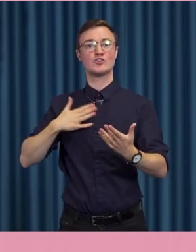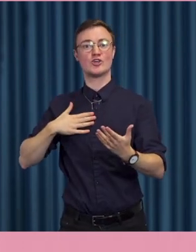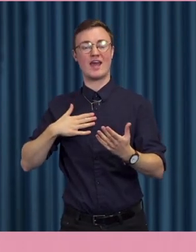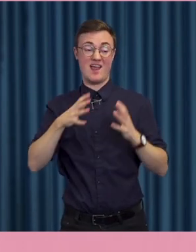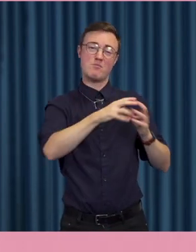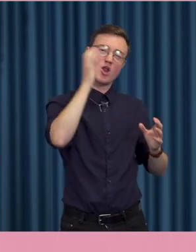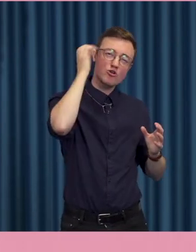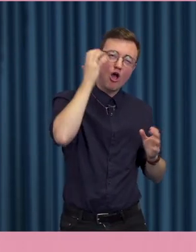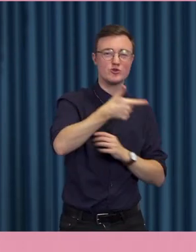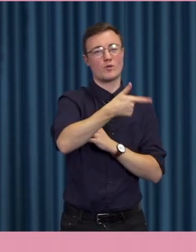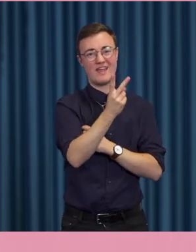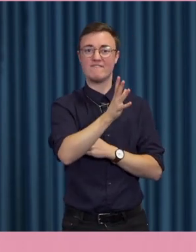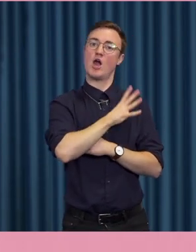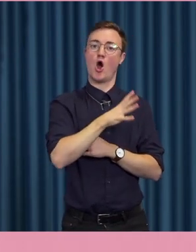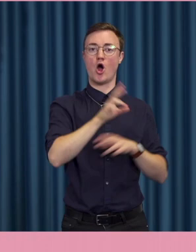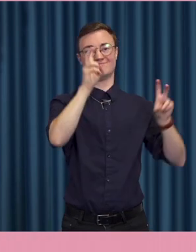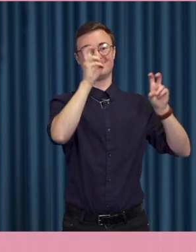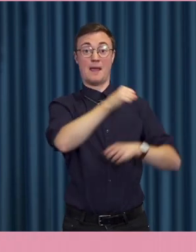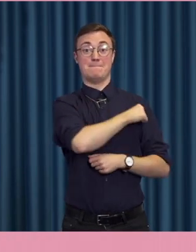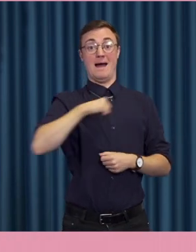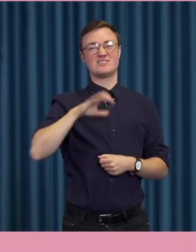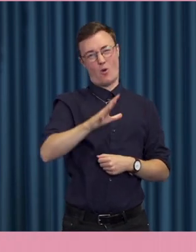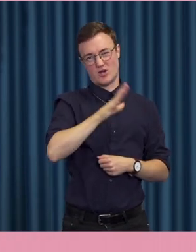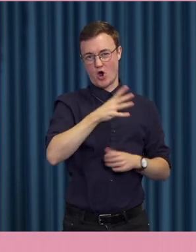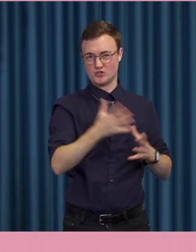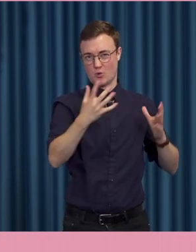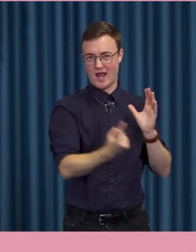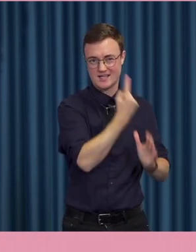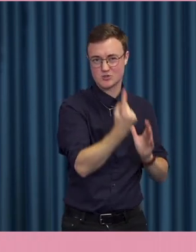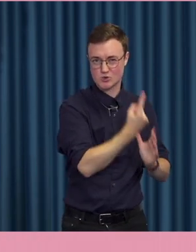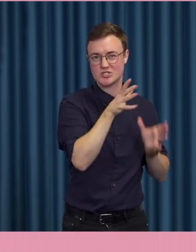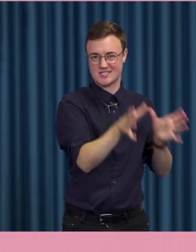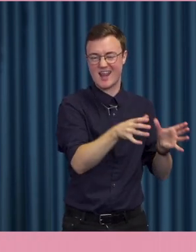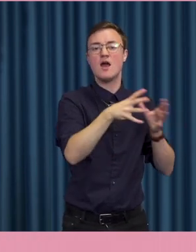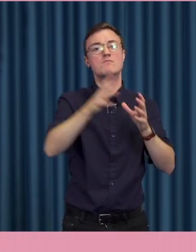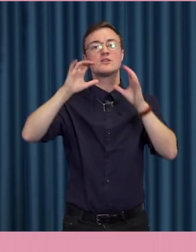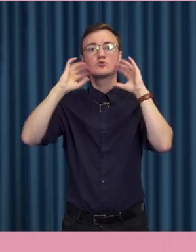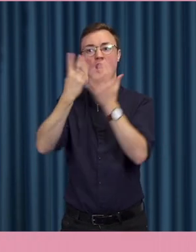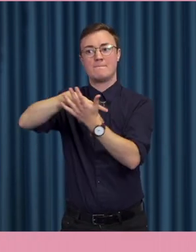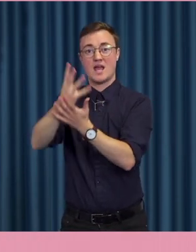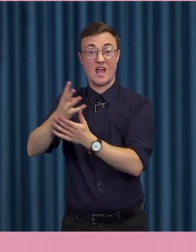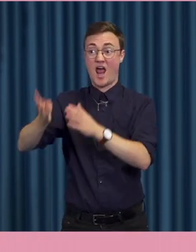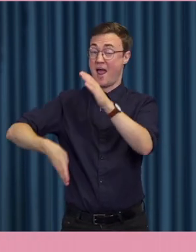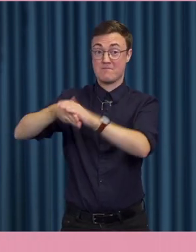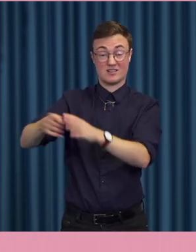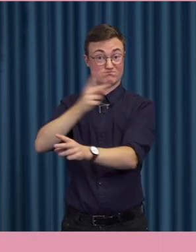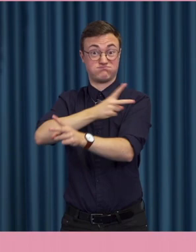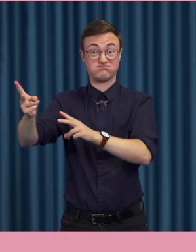förbehållet makten eller åtminstone de med stora resurser så är sociala medier den mest radikala teknologin